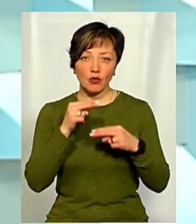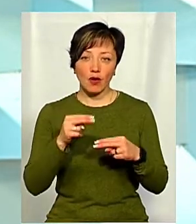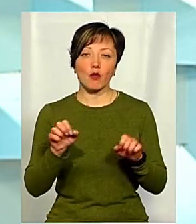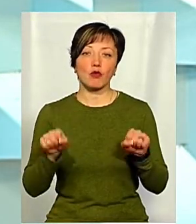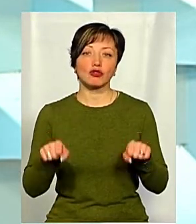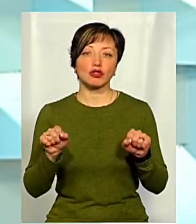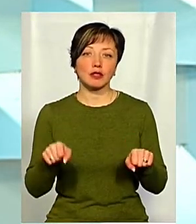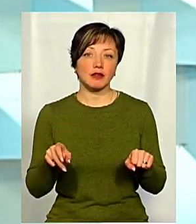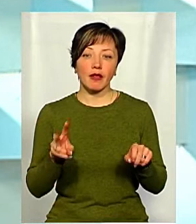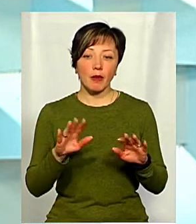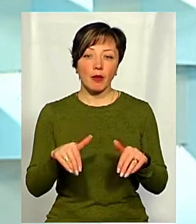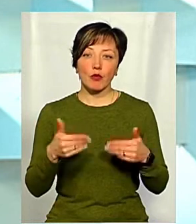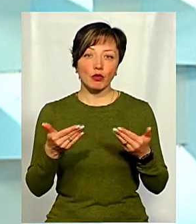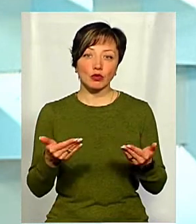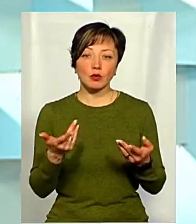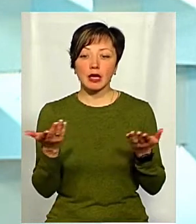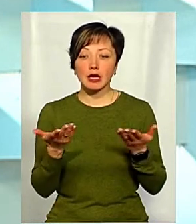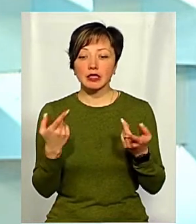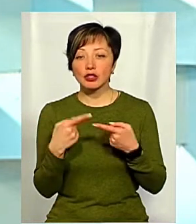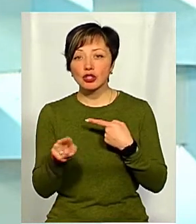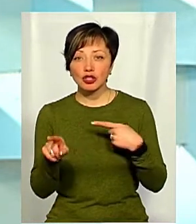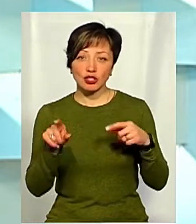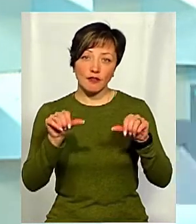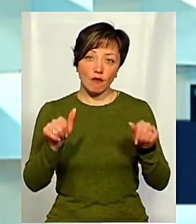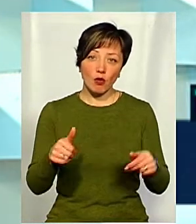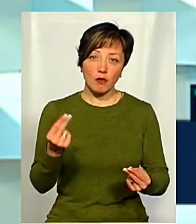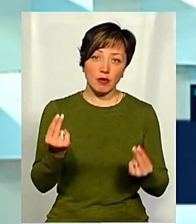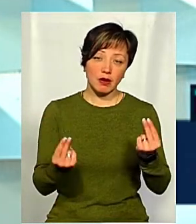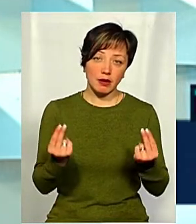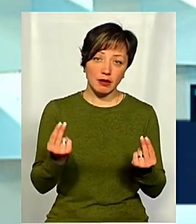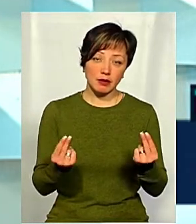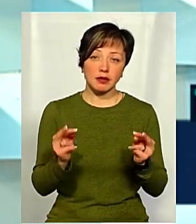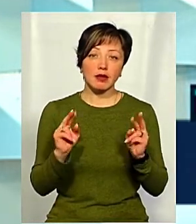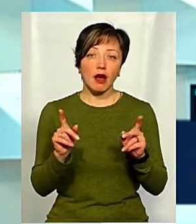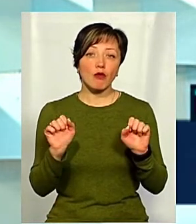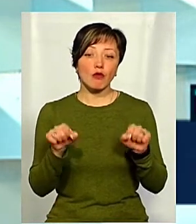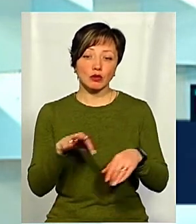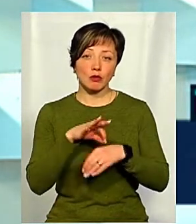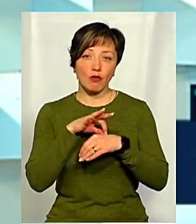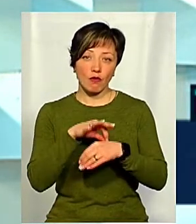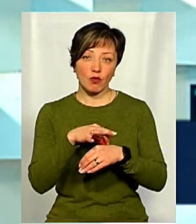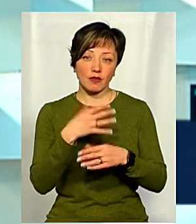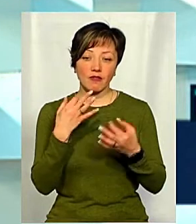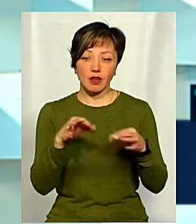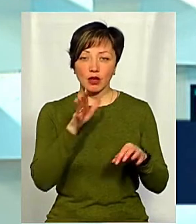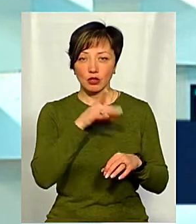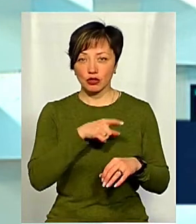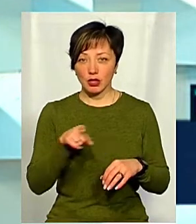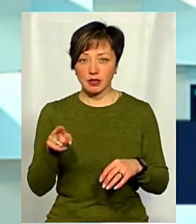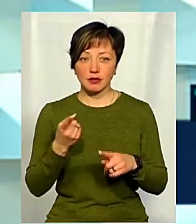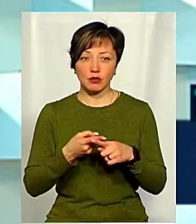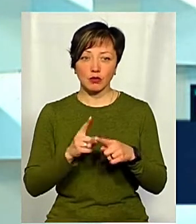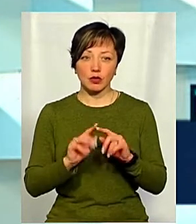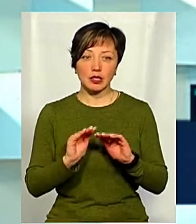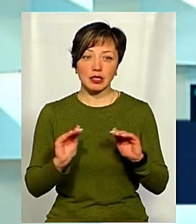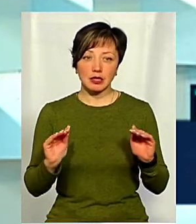увагу, можливо, навіть не пропонують їм якісь альтернативи до того, як взагалі можна наповнити свій вільний час. Тому